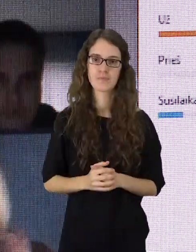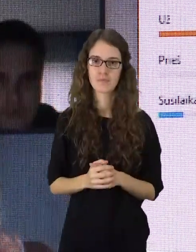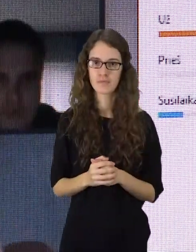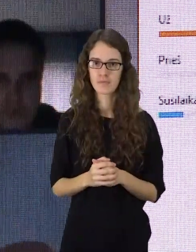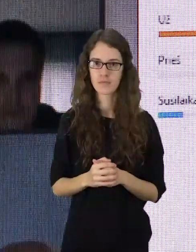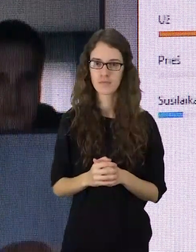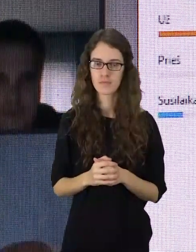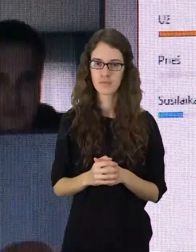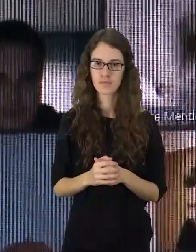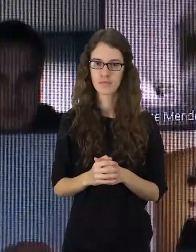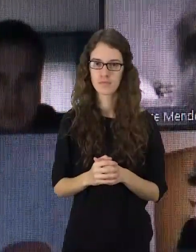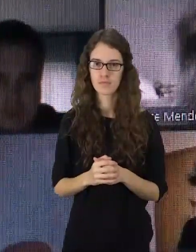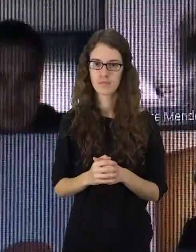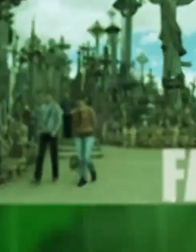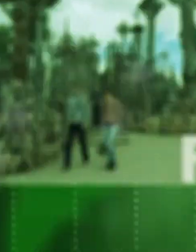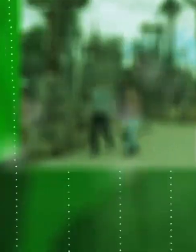nebuvo.